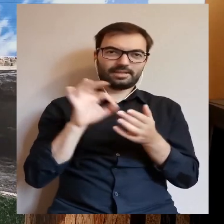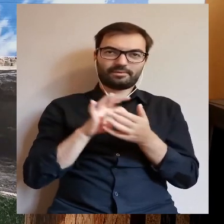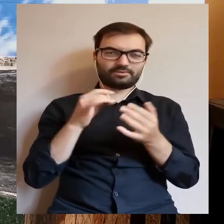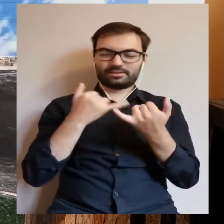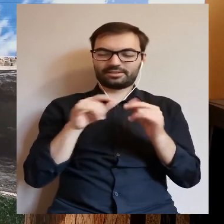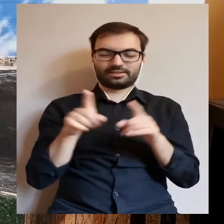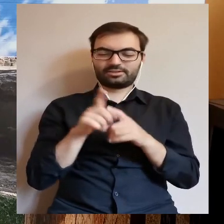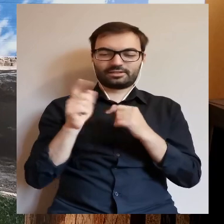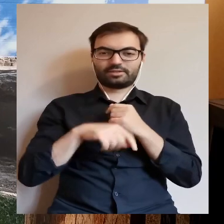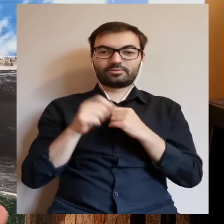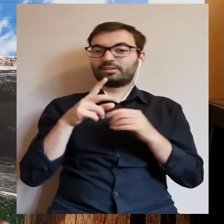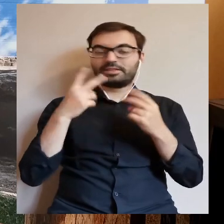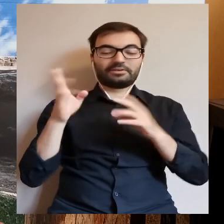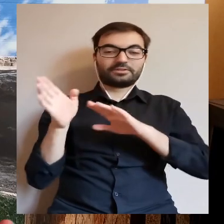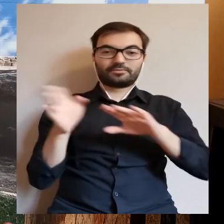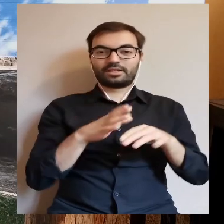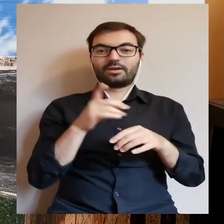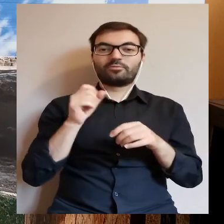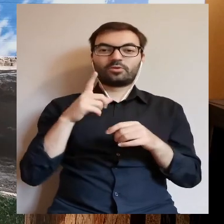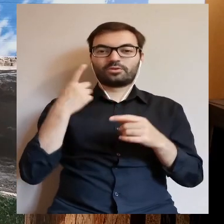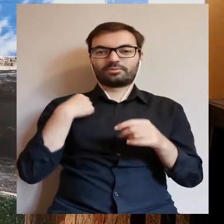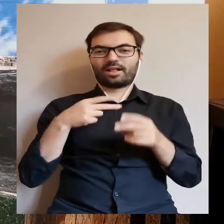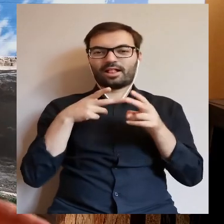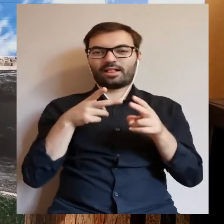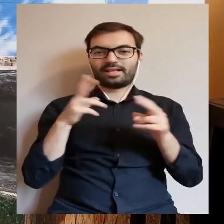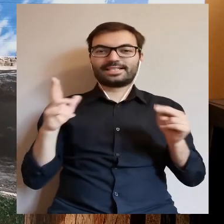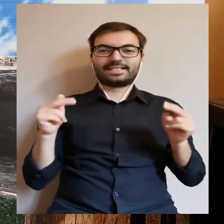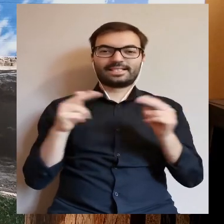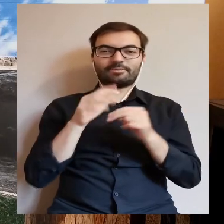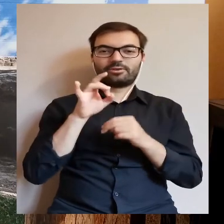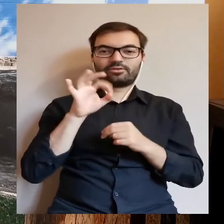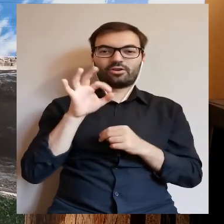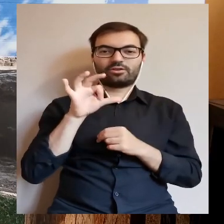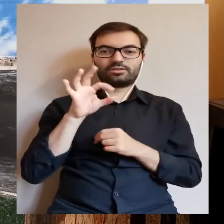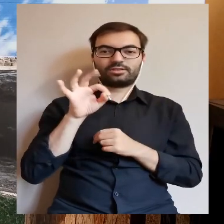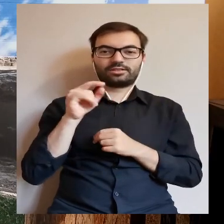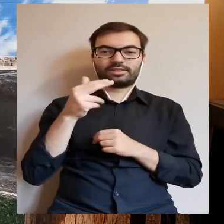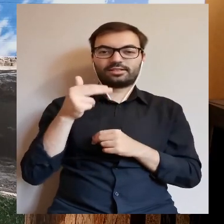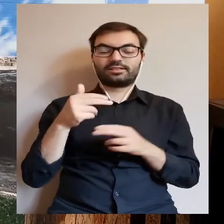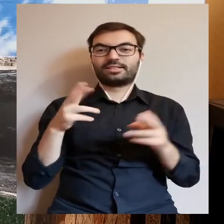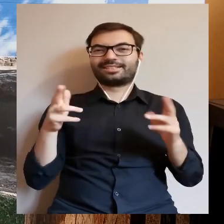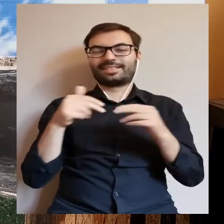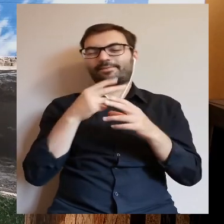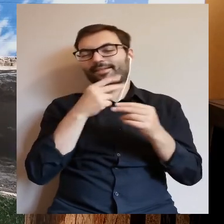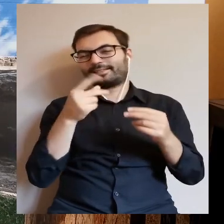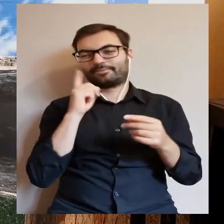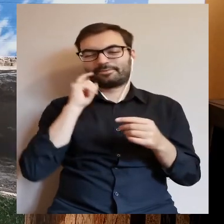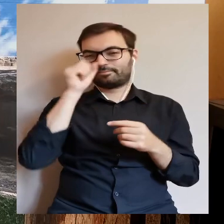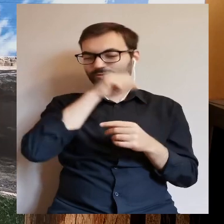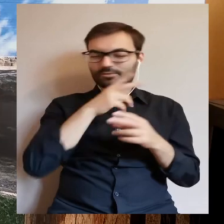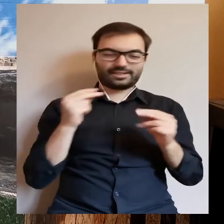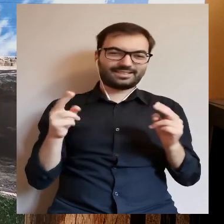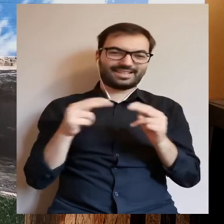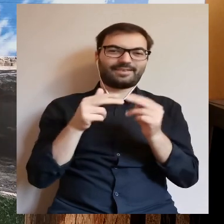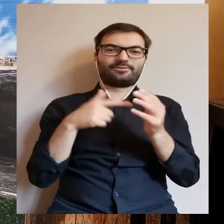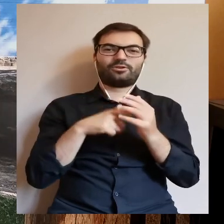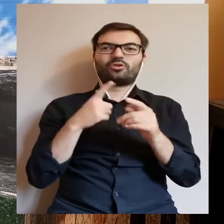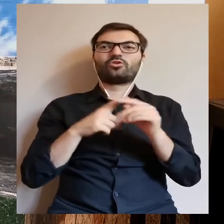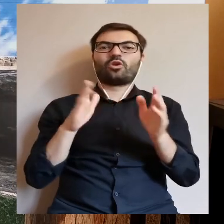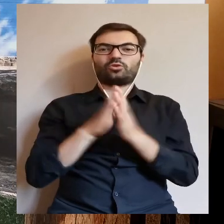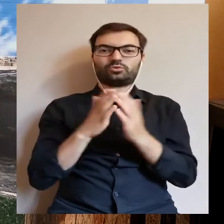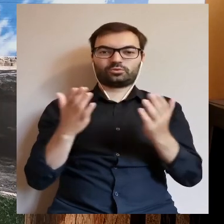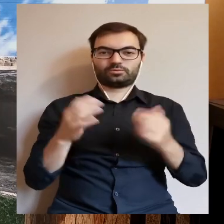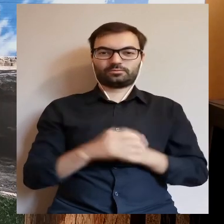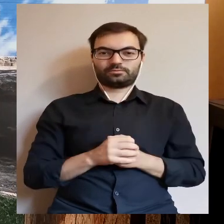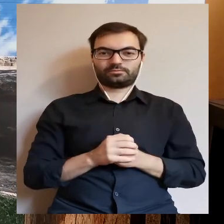pewnie też. Są tacy, którzy się naśmiewają. No, zamek w Gostyninie to nie żaden zamek. Co to w ogóle za zamek? To